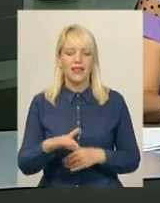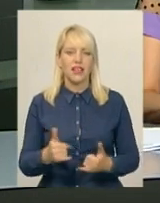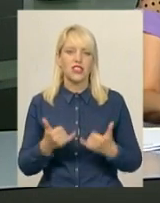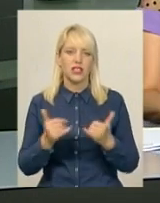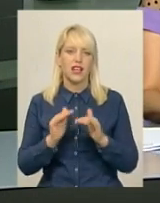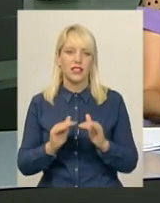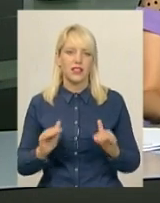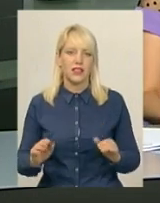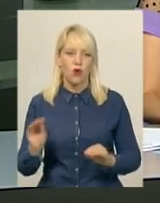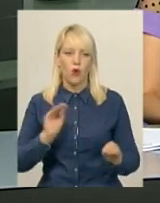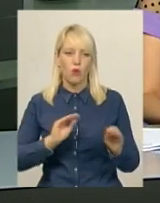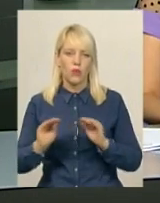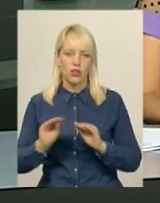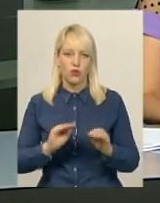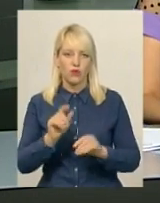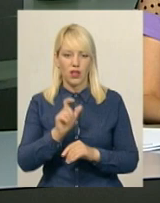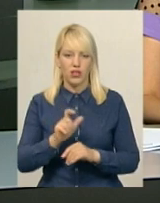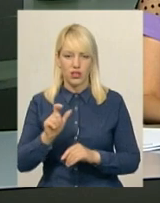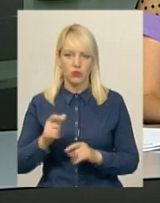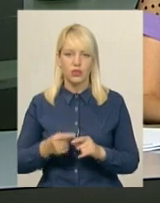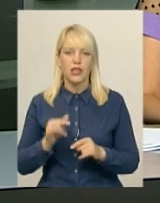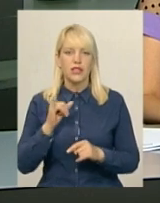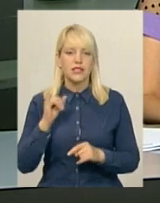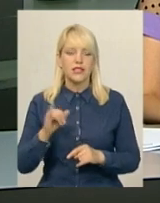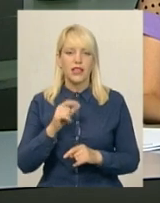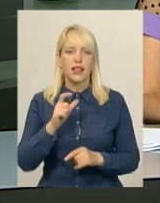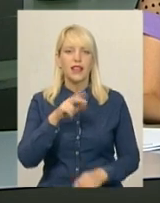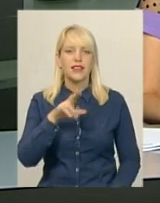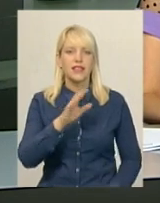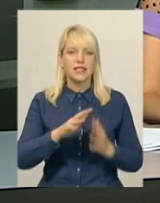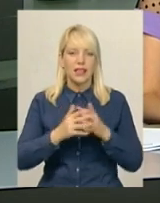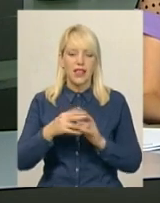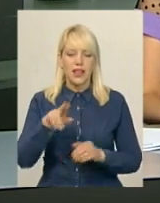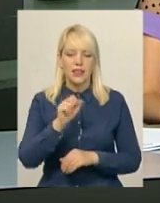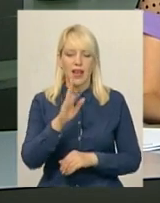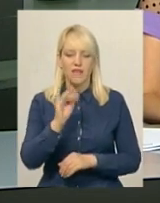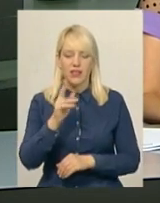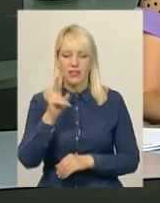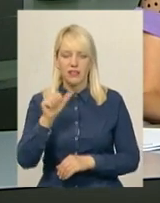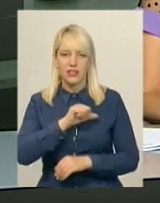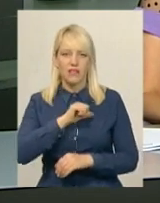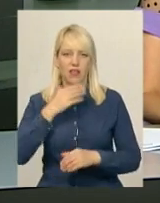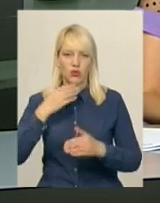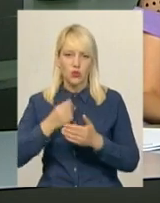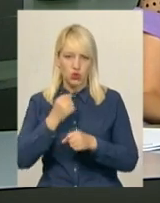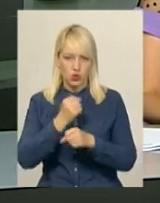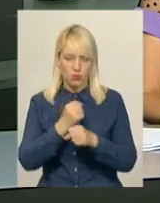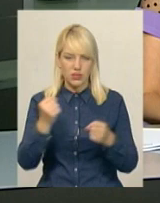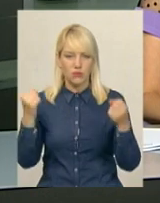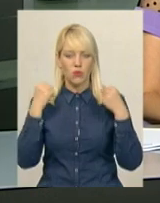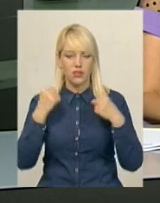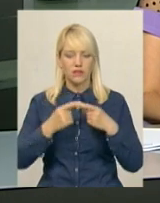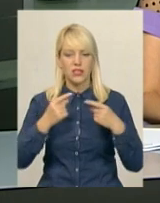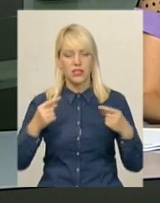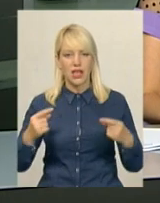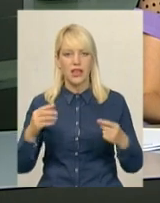жителі Давидковиць Хмельницького району. Старі гойдалки оновили, власноруч зробили спортивні знаряддя цієї пісочницю. У селі цей